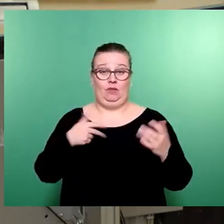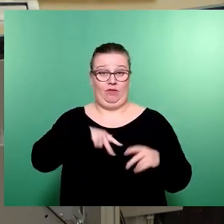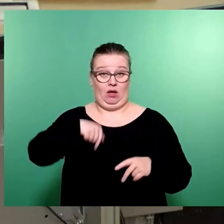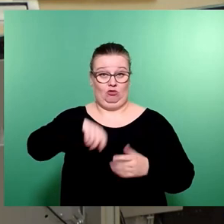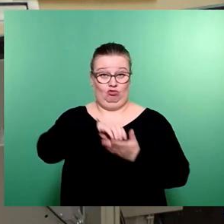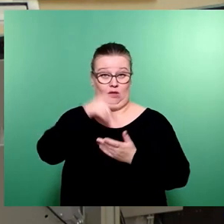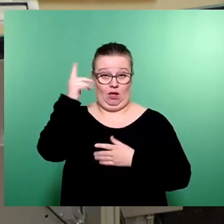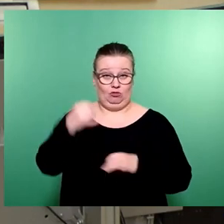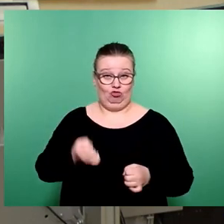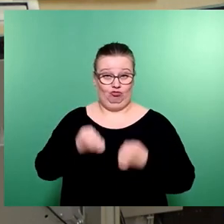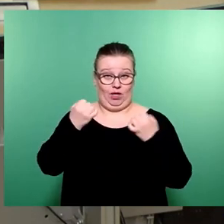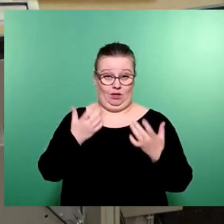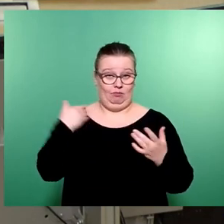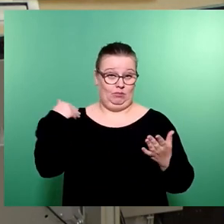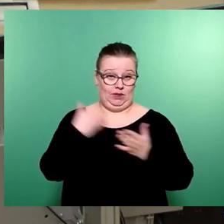sehr viel wert.